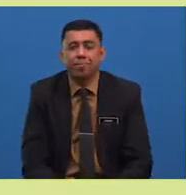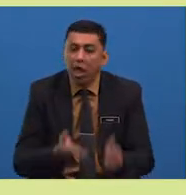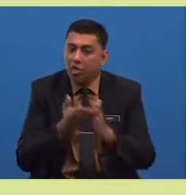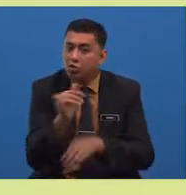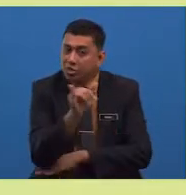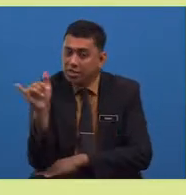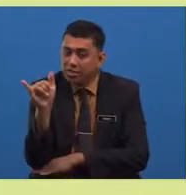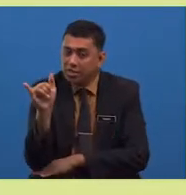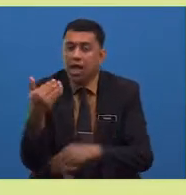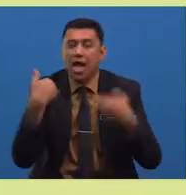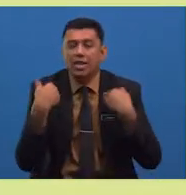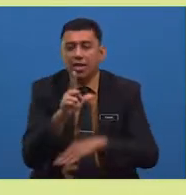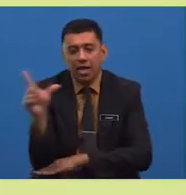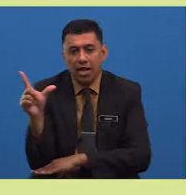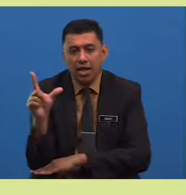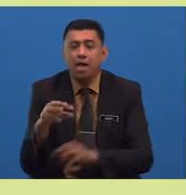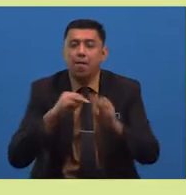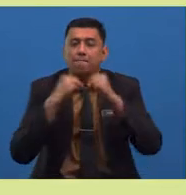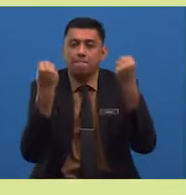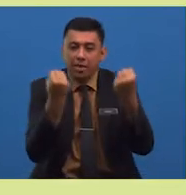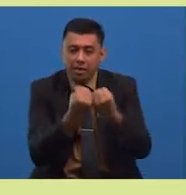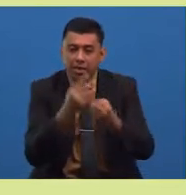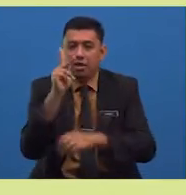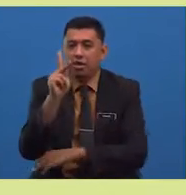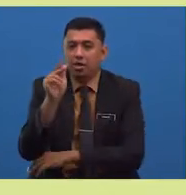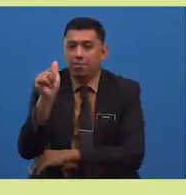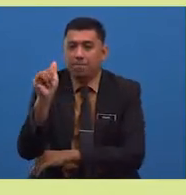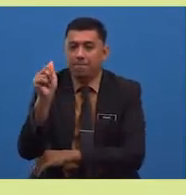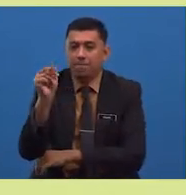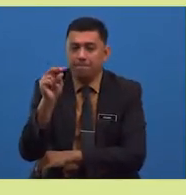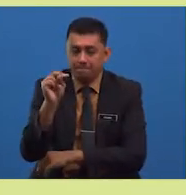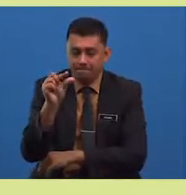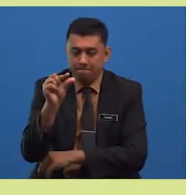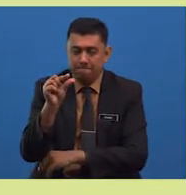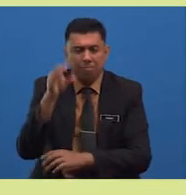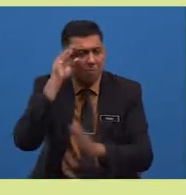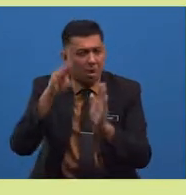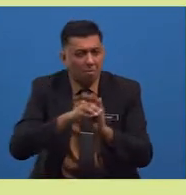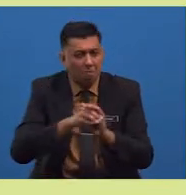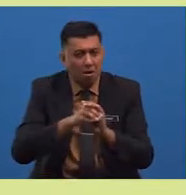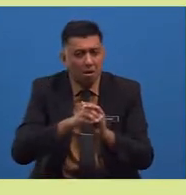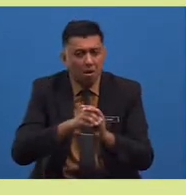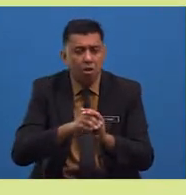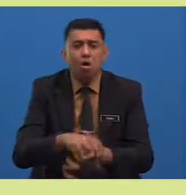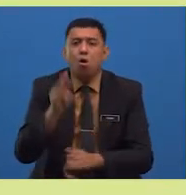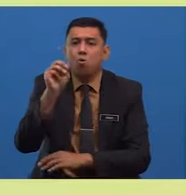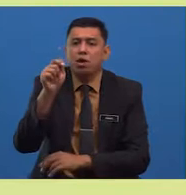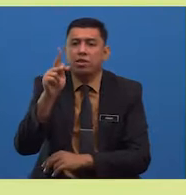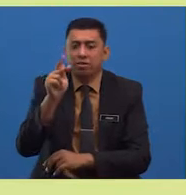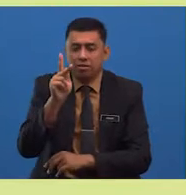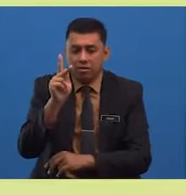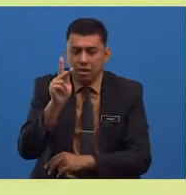Seterusnya adalah masyarakat kayangan yang digambarkan melalui watak